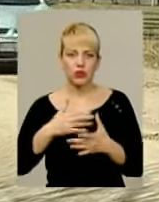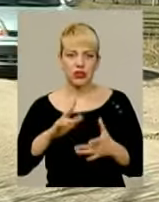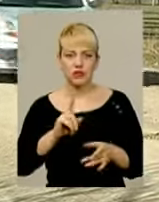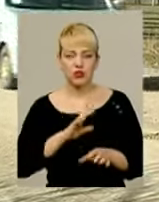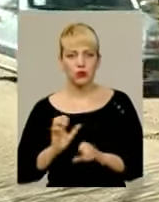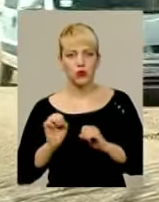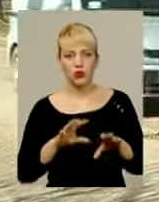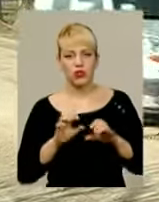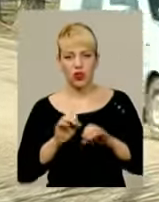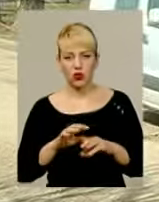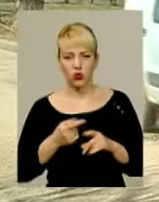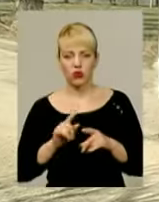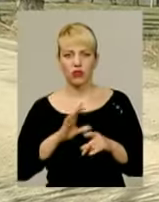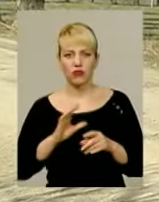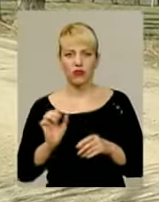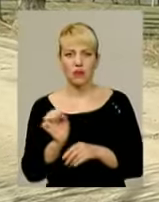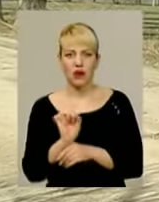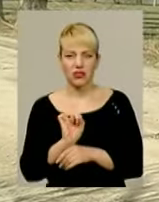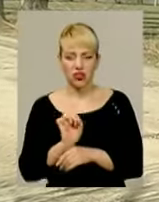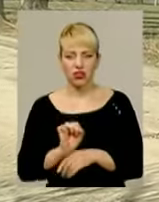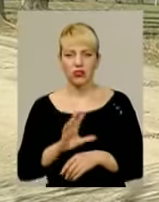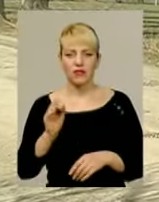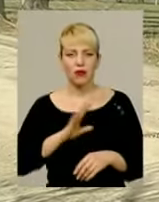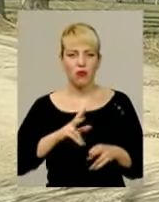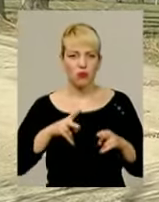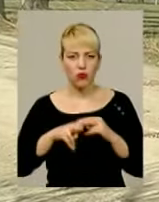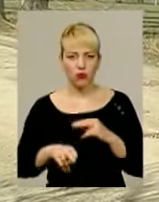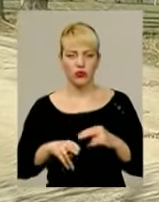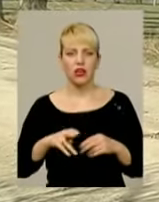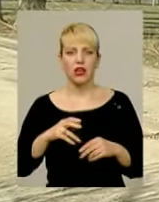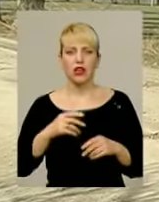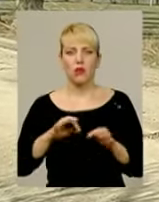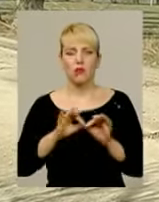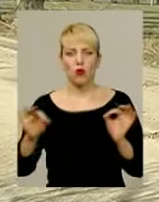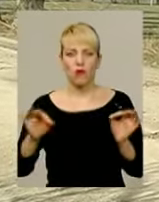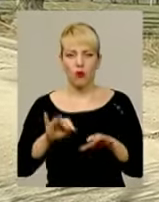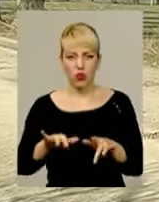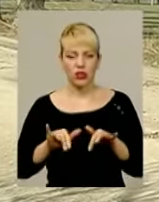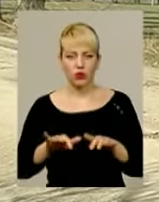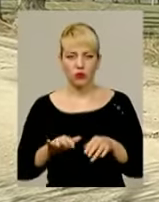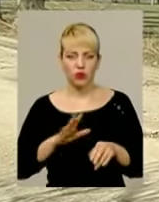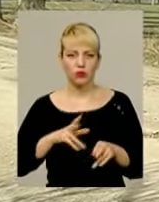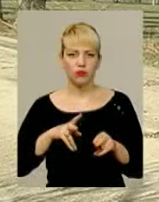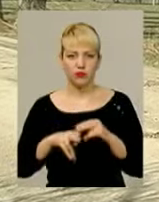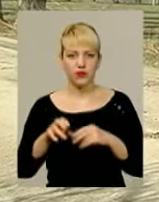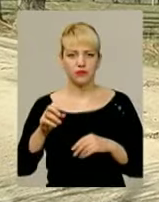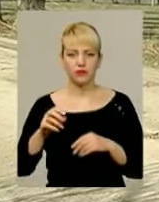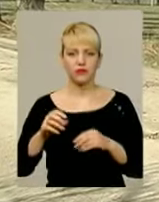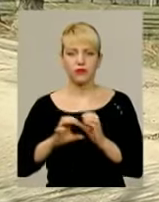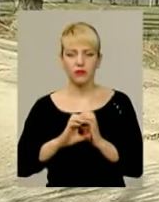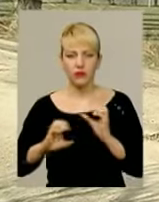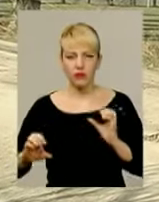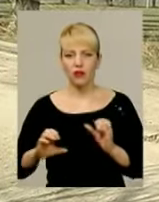теж була відрізана, проводка вся комп'ютерна, була вже знята на